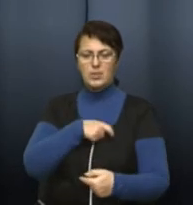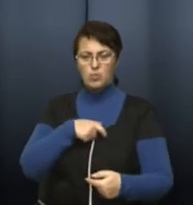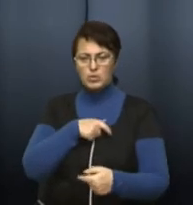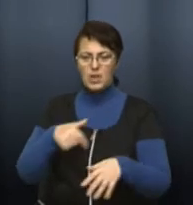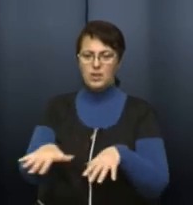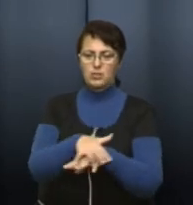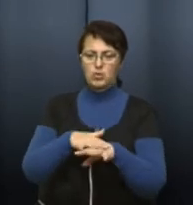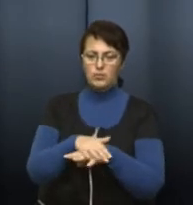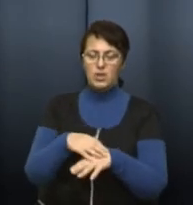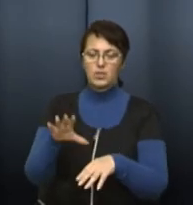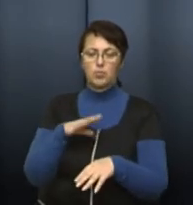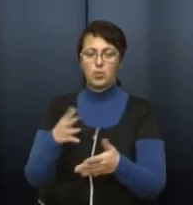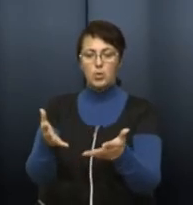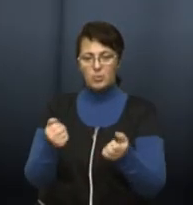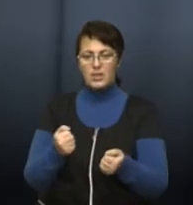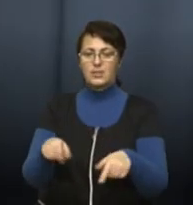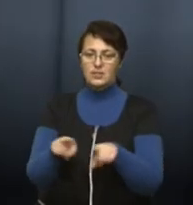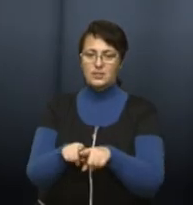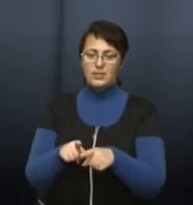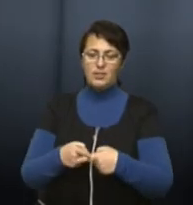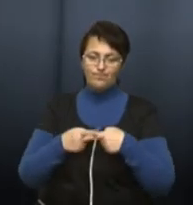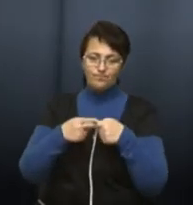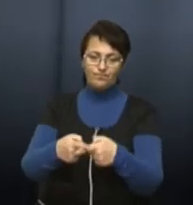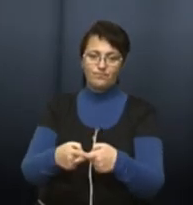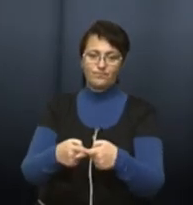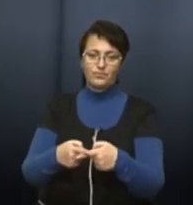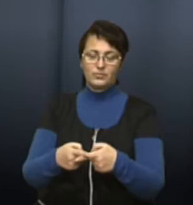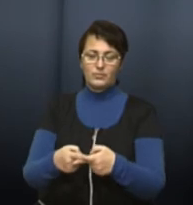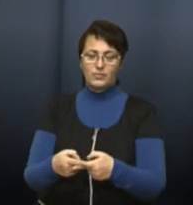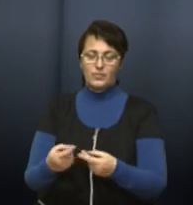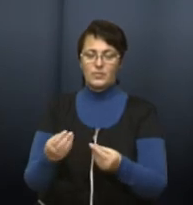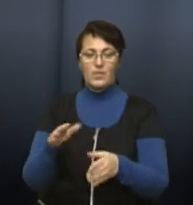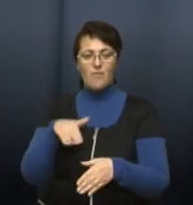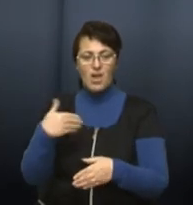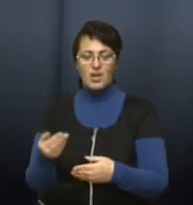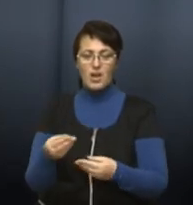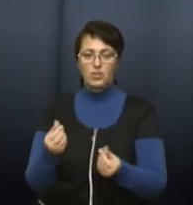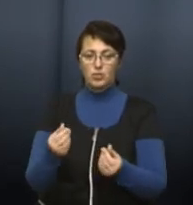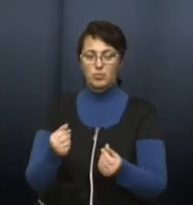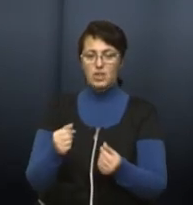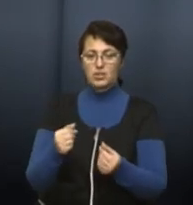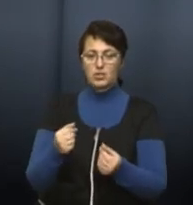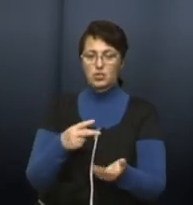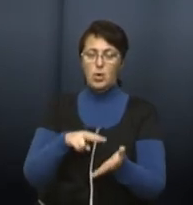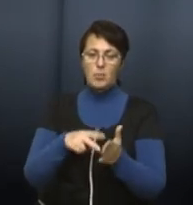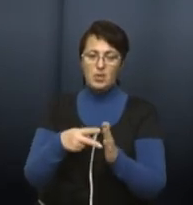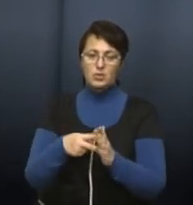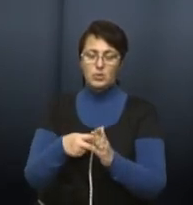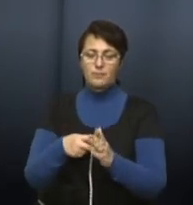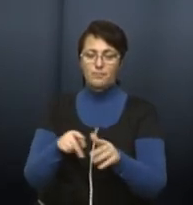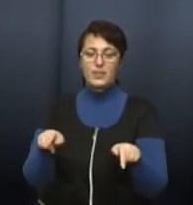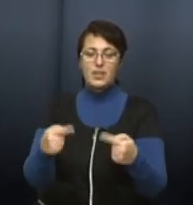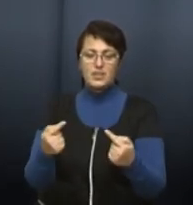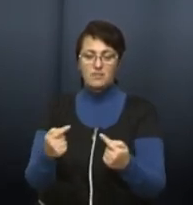такий компромісний варіант оплати, яка передбачає створення, як вже говорилося, чотирьох зон.